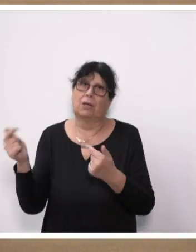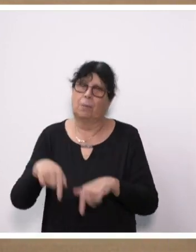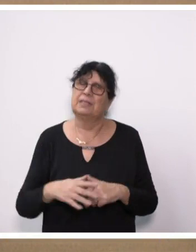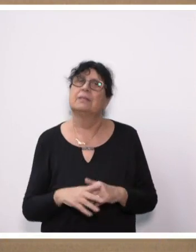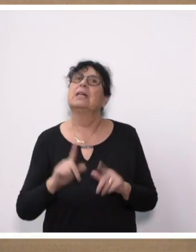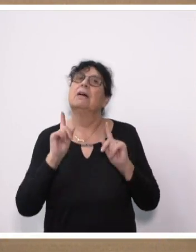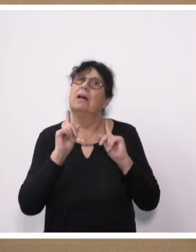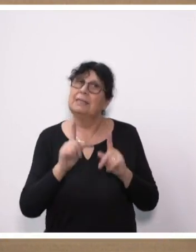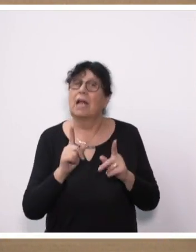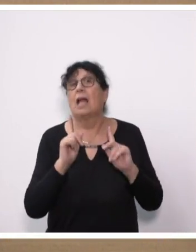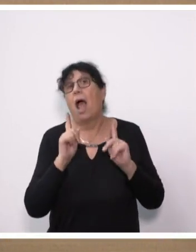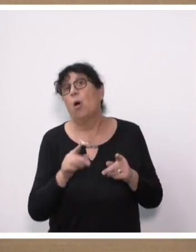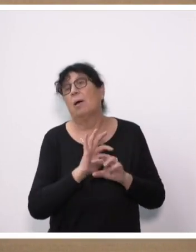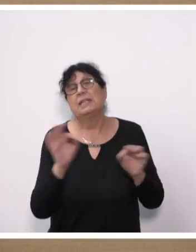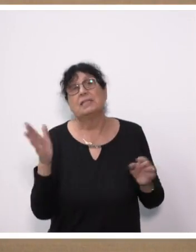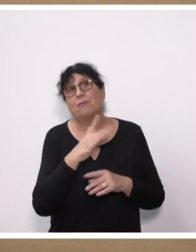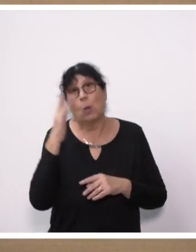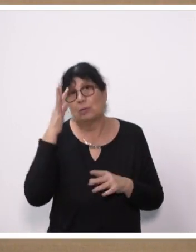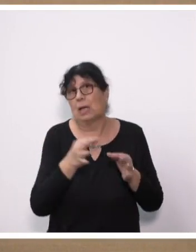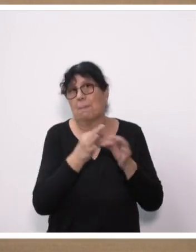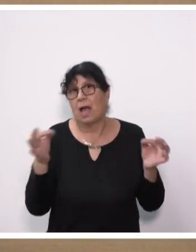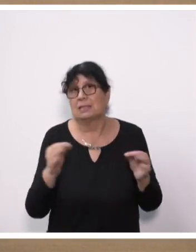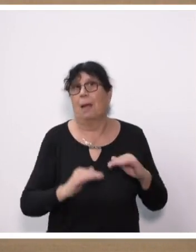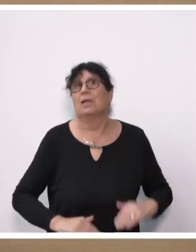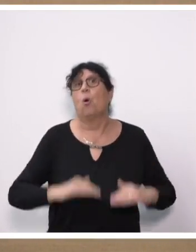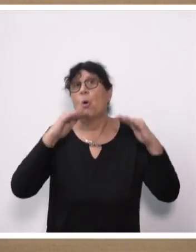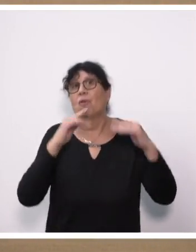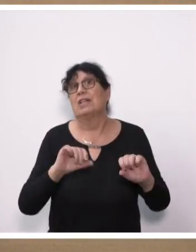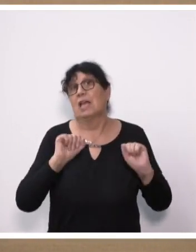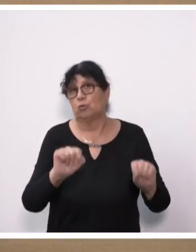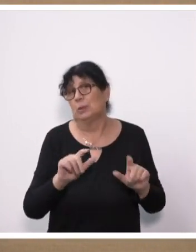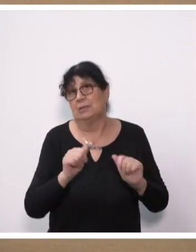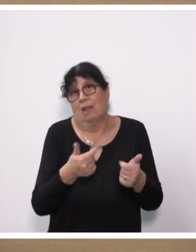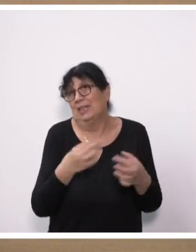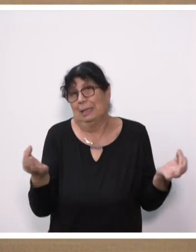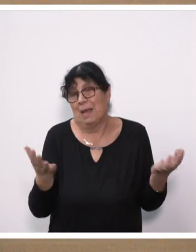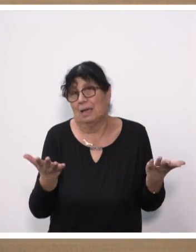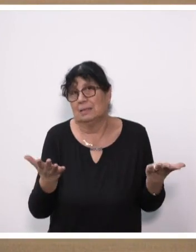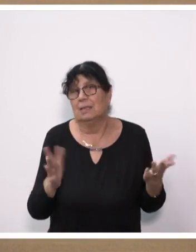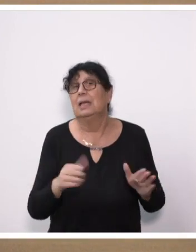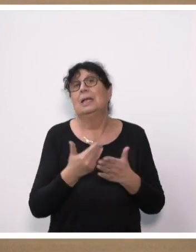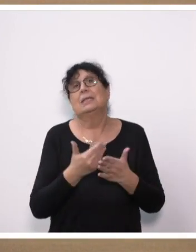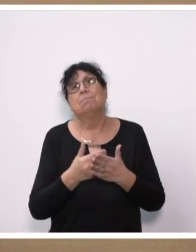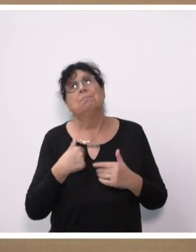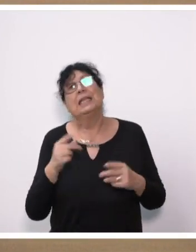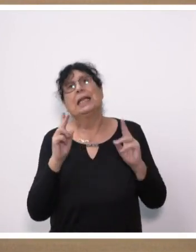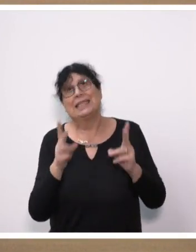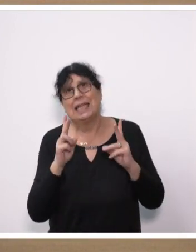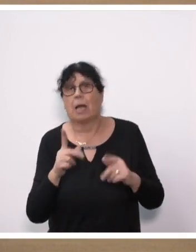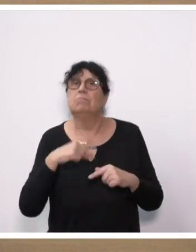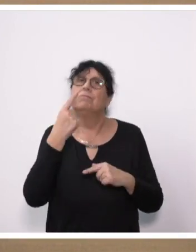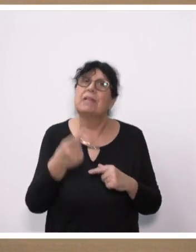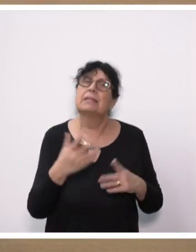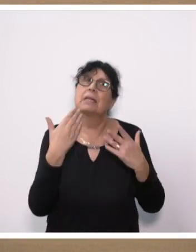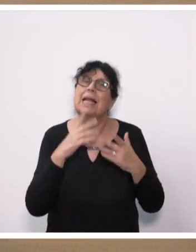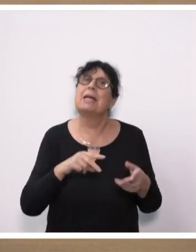Dann bringen auch die besten Vorsorgemaßnahmen zum Hochwasserschutz nichts mehr, liebe Kolleginnen und Kollegen. Ich bin mir jedoch sicher, dass in dem kommenden